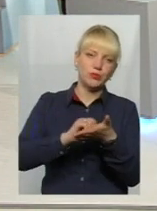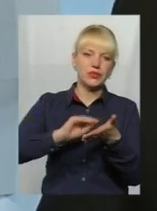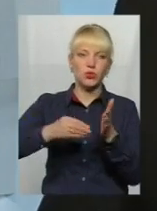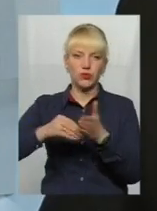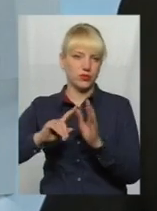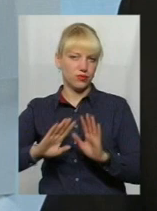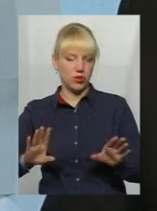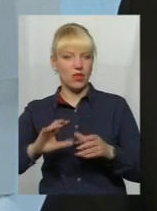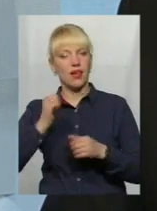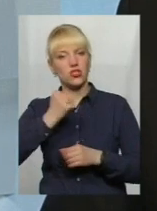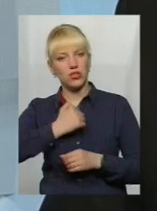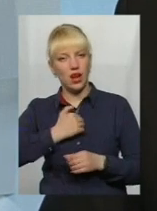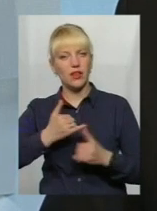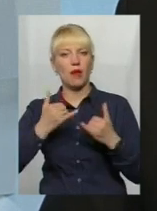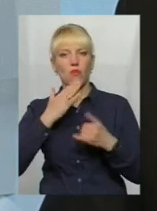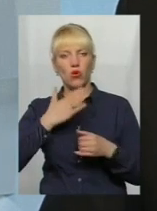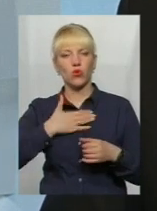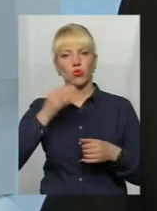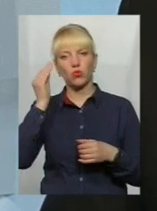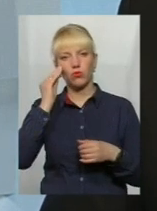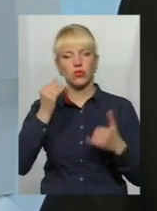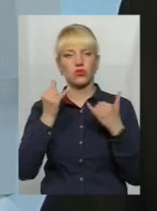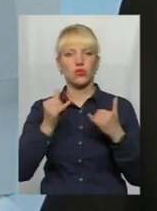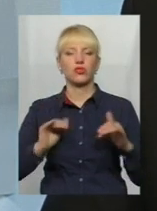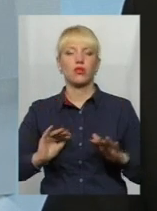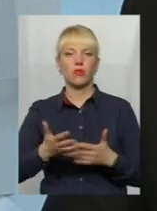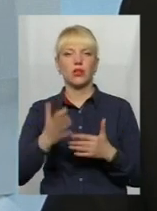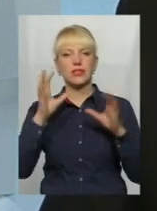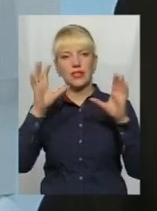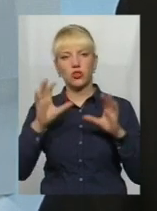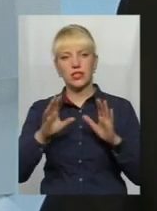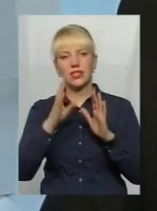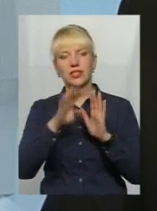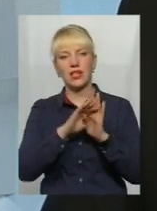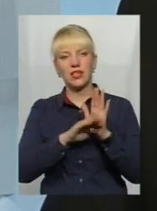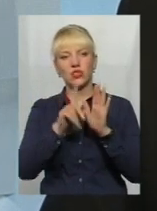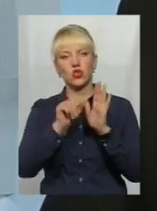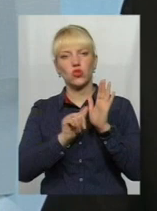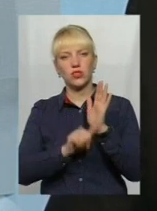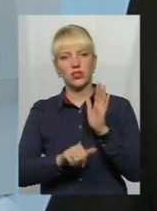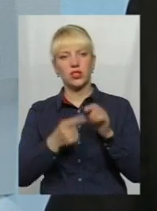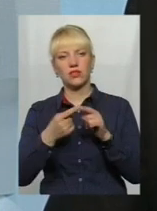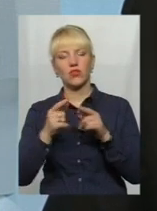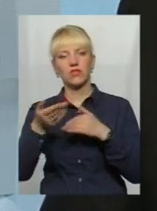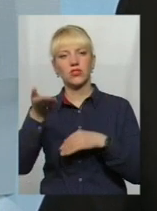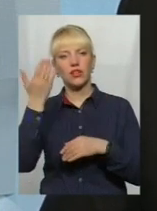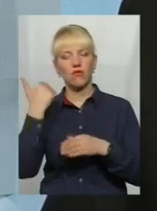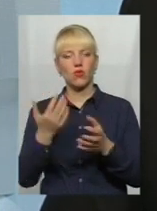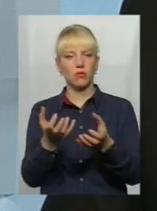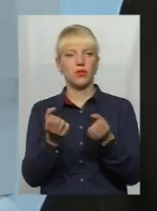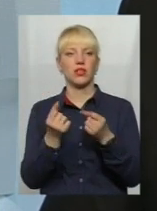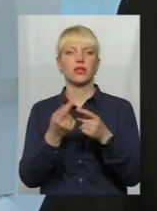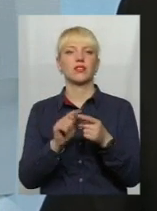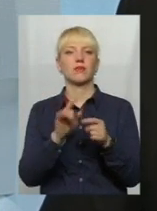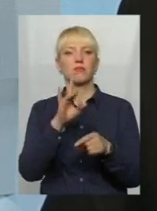жаль, мою думку, на сьогоднішній момент наше чинне законодавство, зокрема, стаття 160, вона вже досить давно, як вже прийнято, це ще